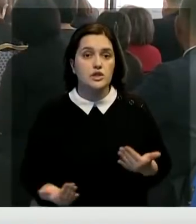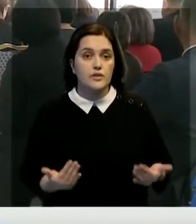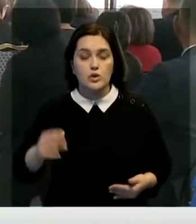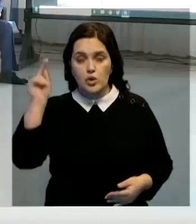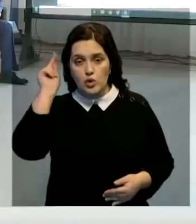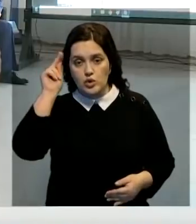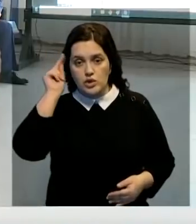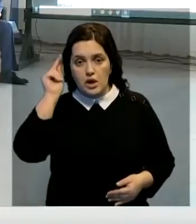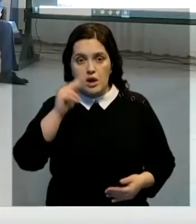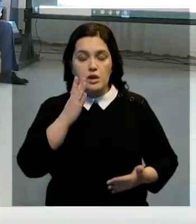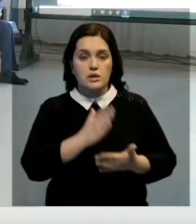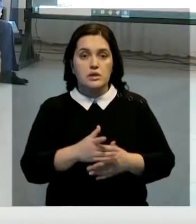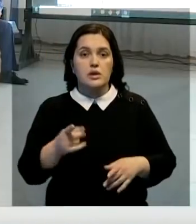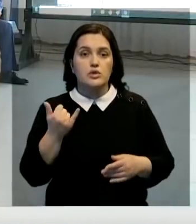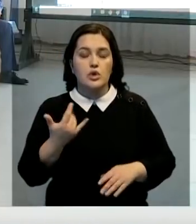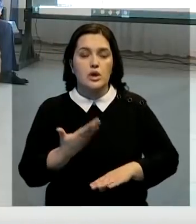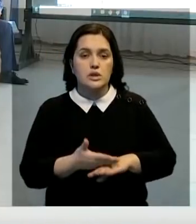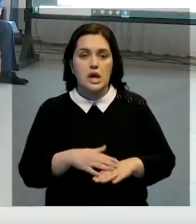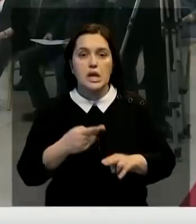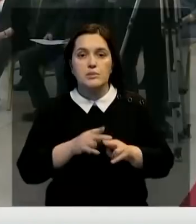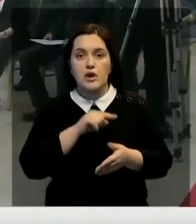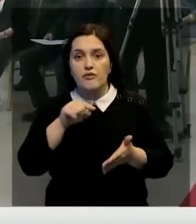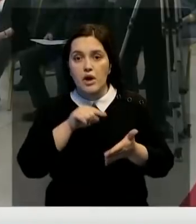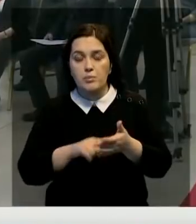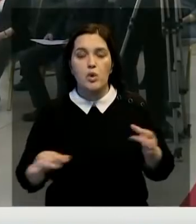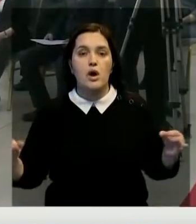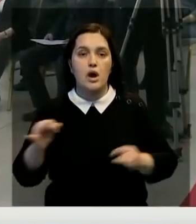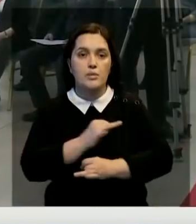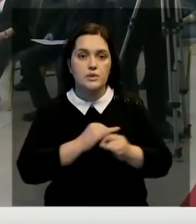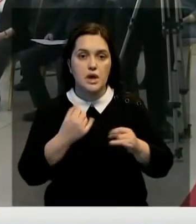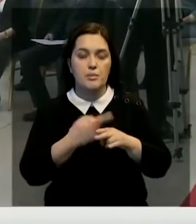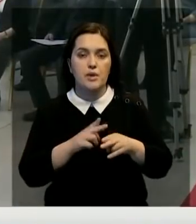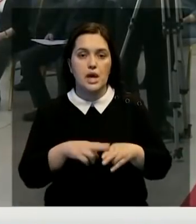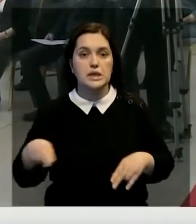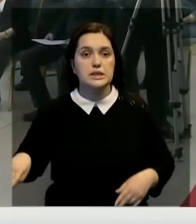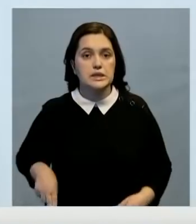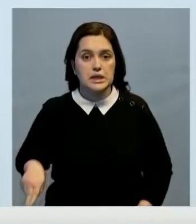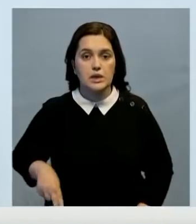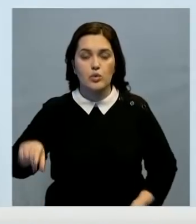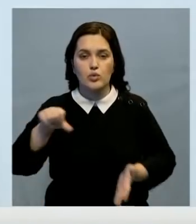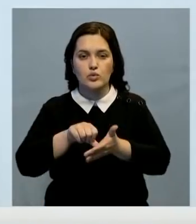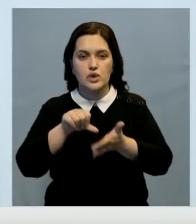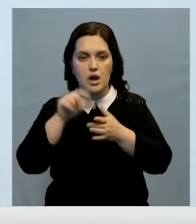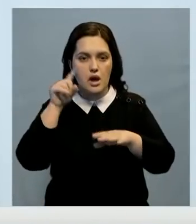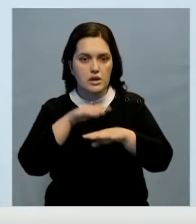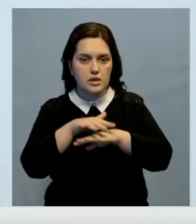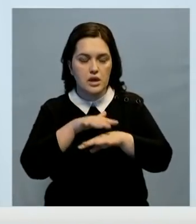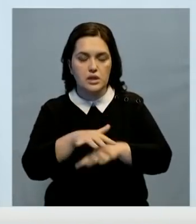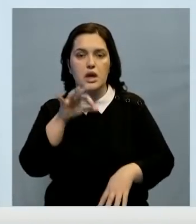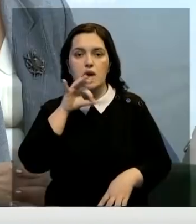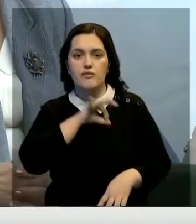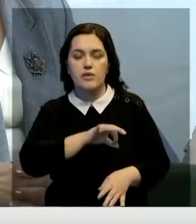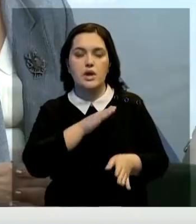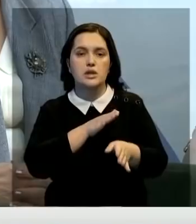процесс и пережить образовательный кризис? Эти вопросы обсуждали и на встрече Лиги директоров. Участники анализировали эффективность